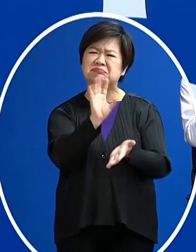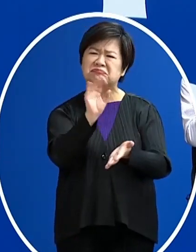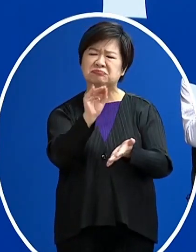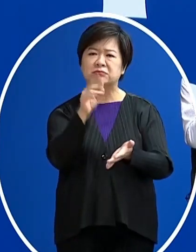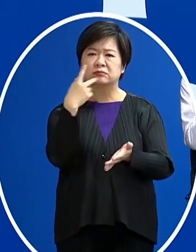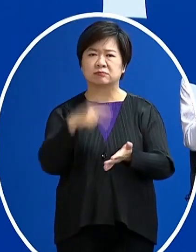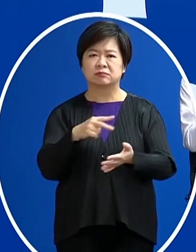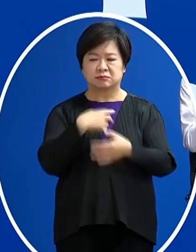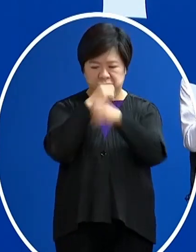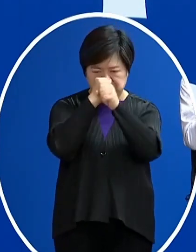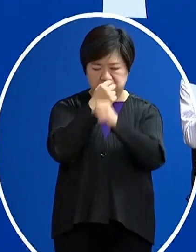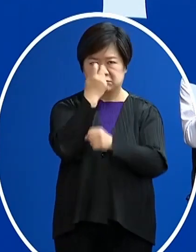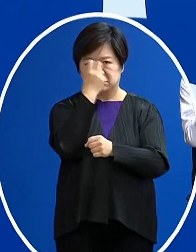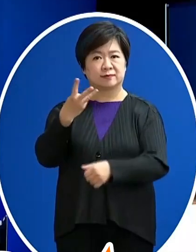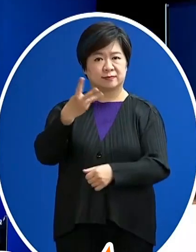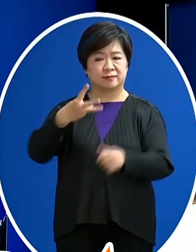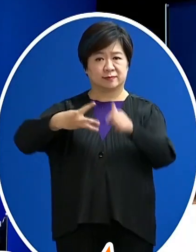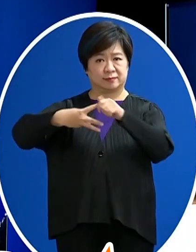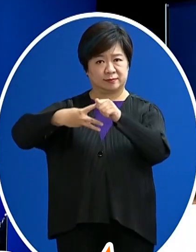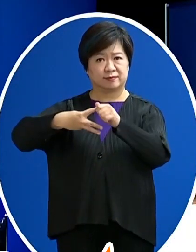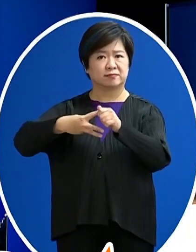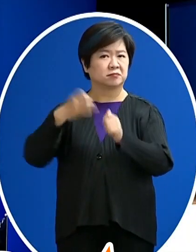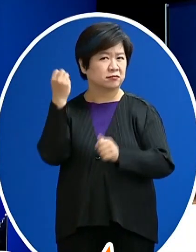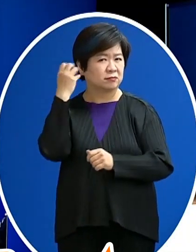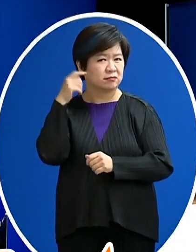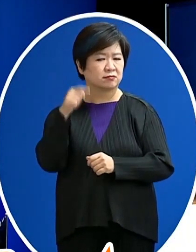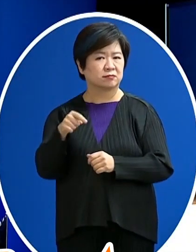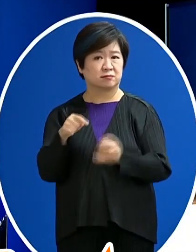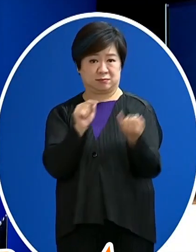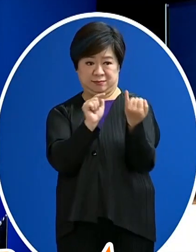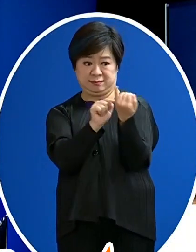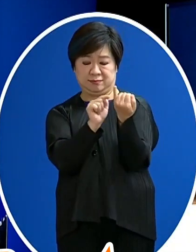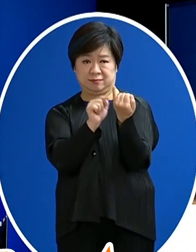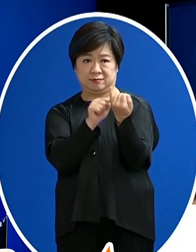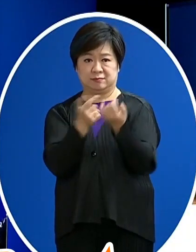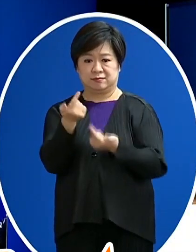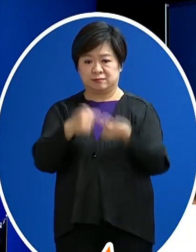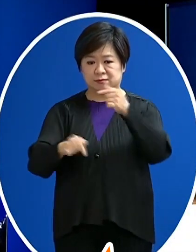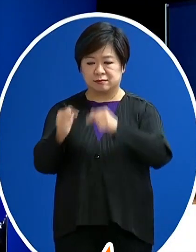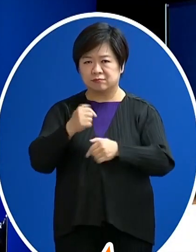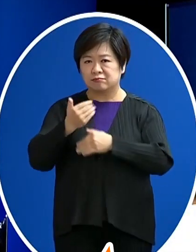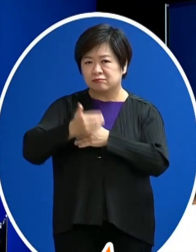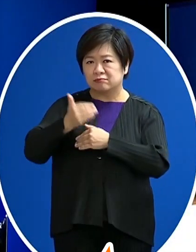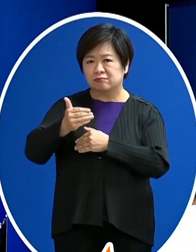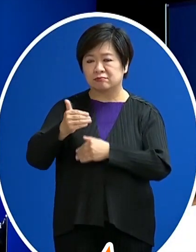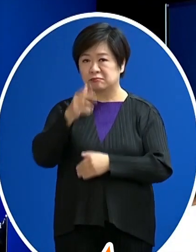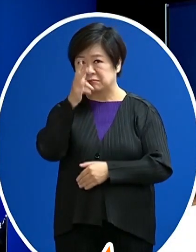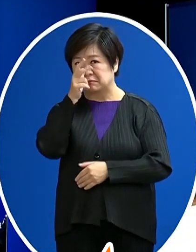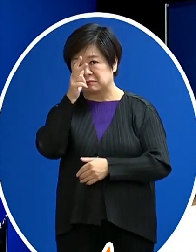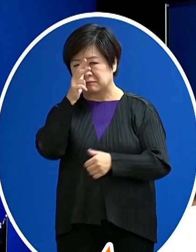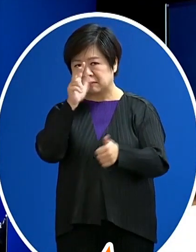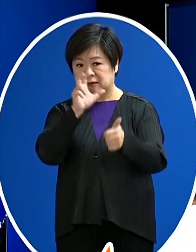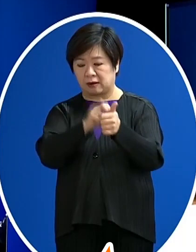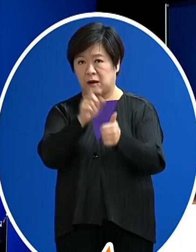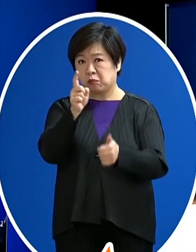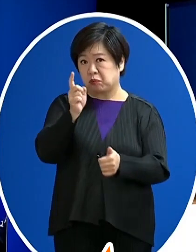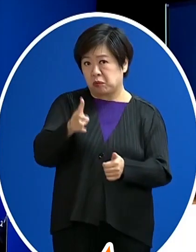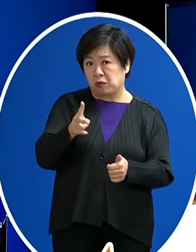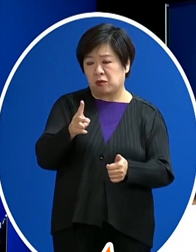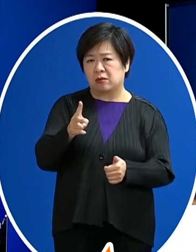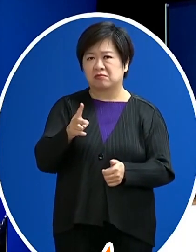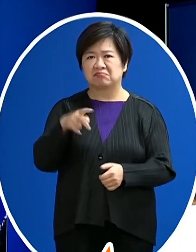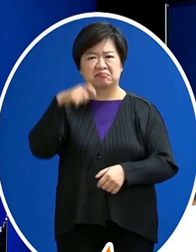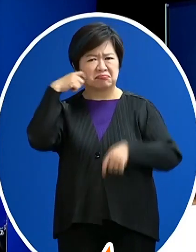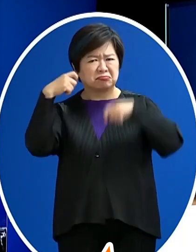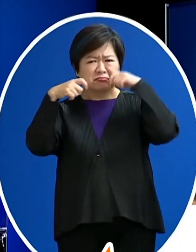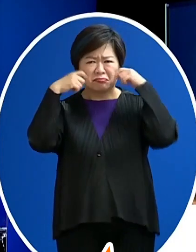採檢跟相關的調查來瞭解 根據瞭解說這名個案 他是在做實驗的過程有被老鼠咬兩次 那大家是